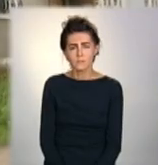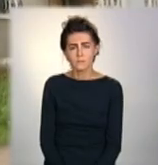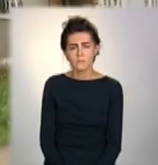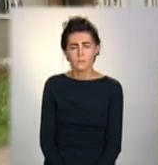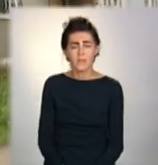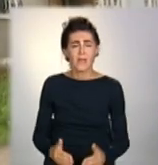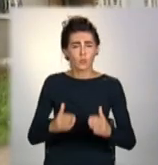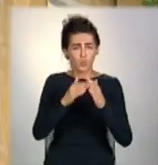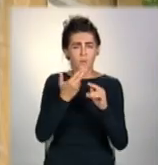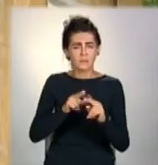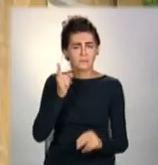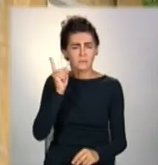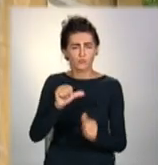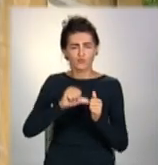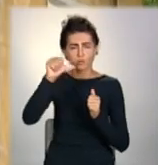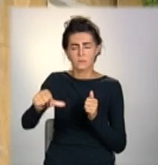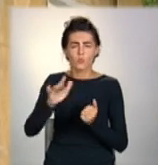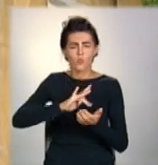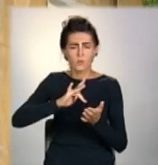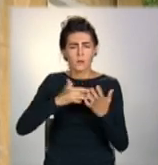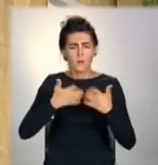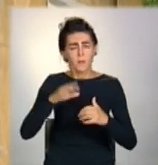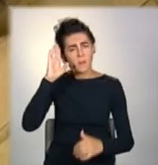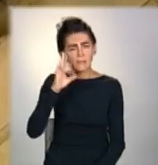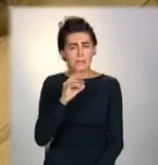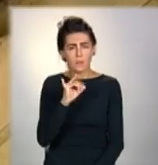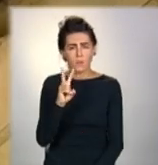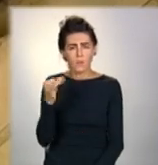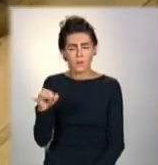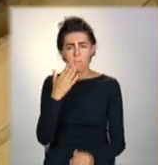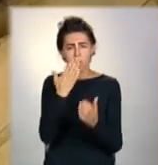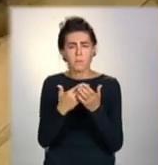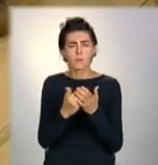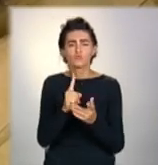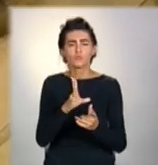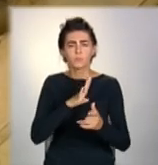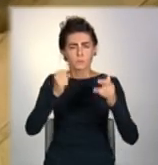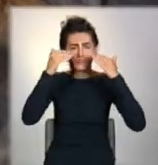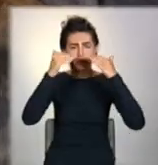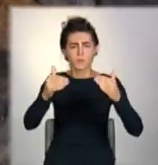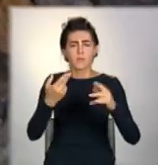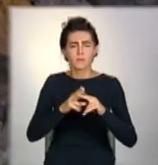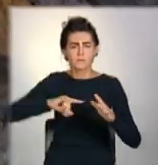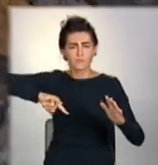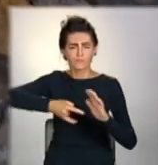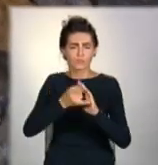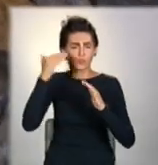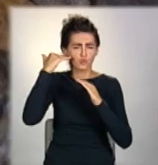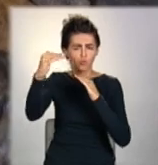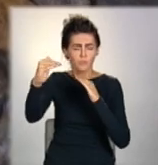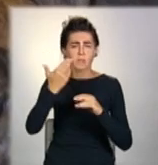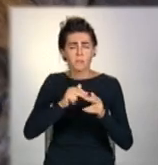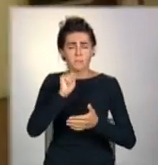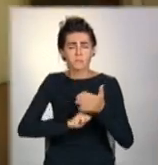Будинок у старій частині Краматорська. Пан Микола показує те, що залишилося від стелі. Говорить, виною всьому дірявий дах. Через